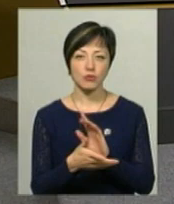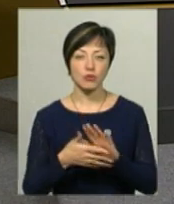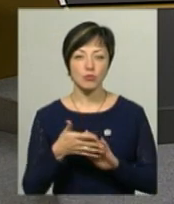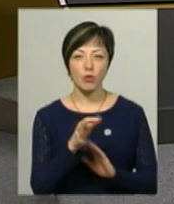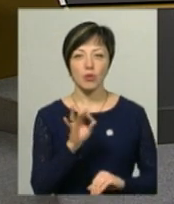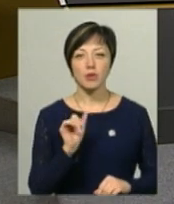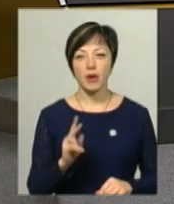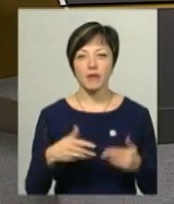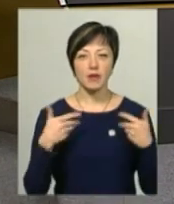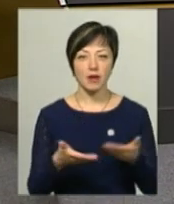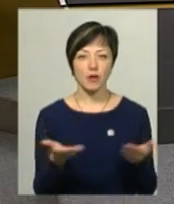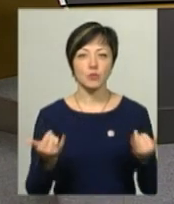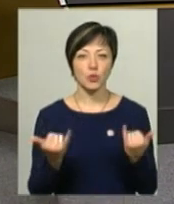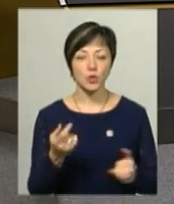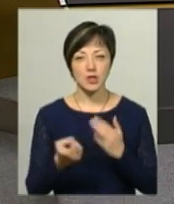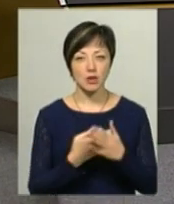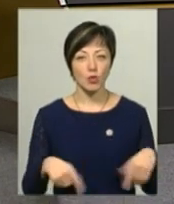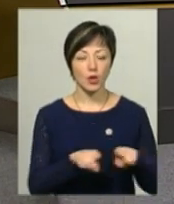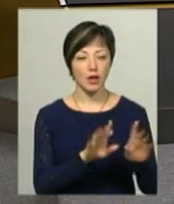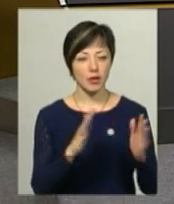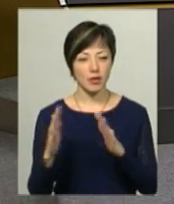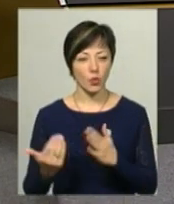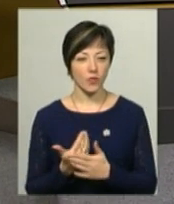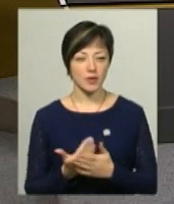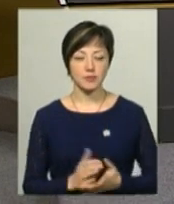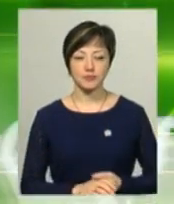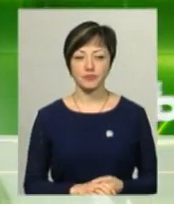мови Ольга Рибак. Вітаю! Сьогодні ви дізнаєтесь про такі новини.